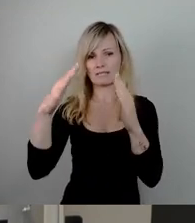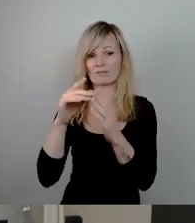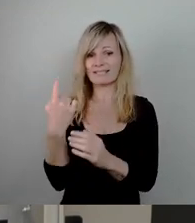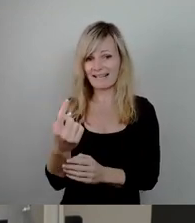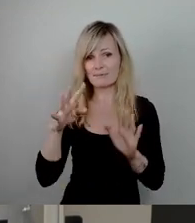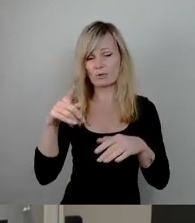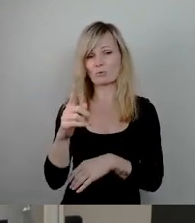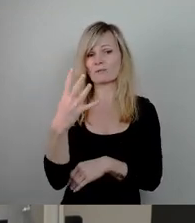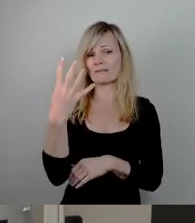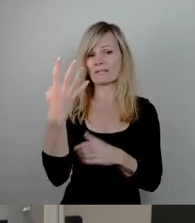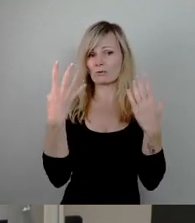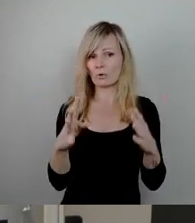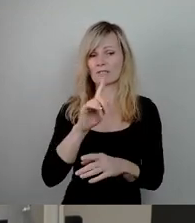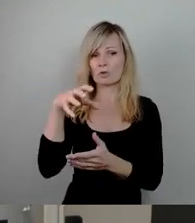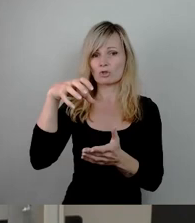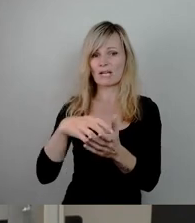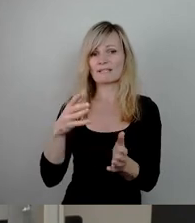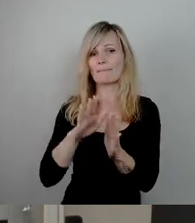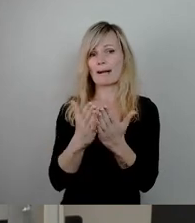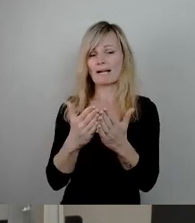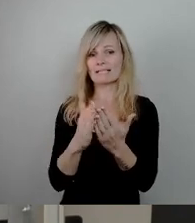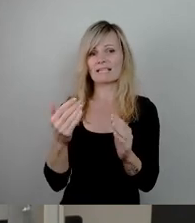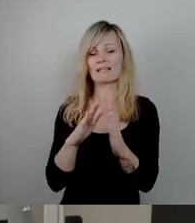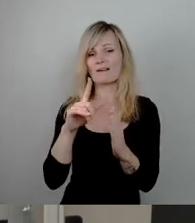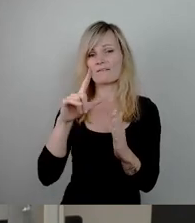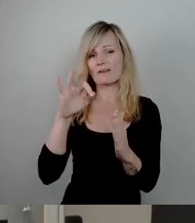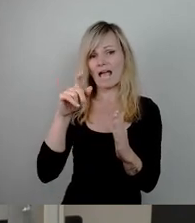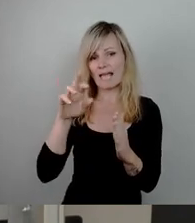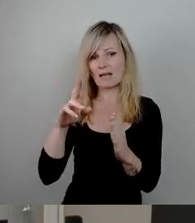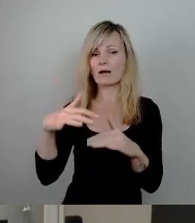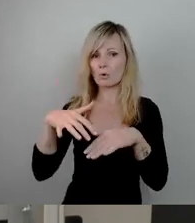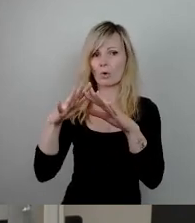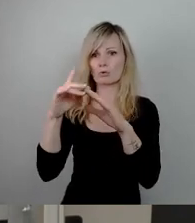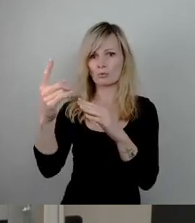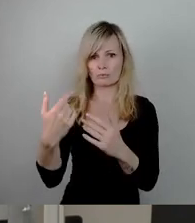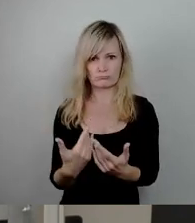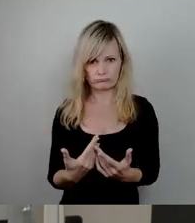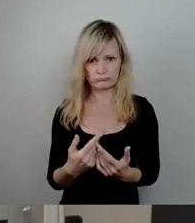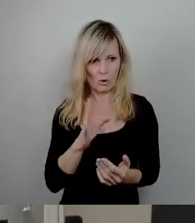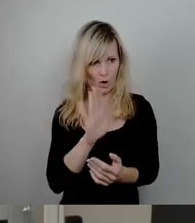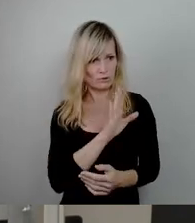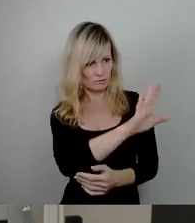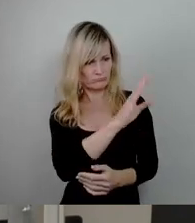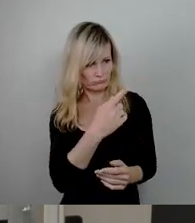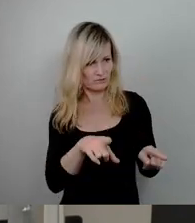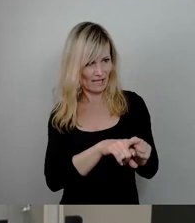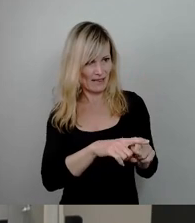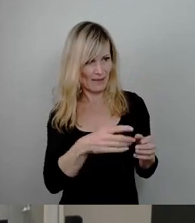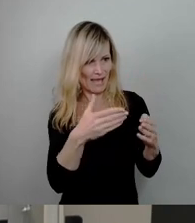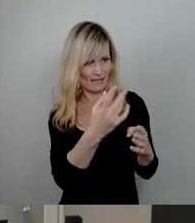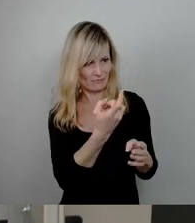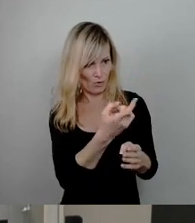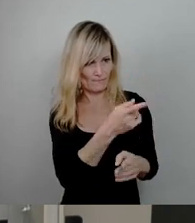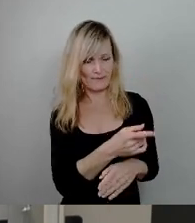das Stadtmagazin Flyer in Berlin damals gründete. Also, kommt sogar aus Ihrer Richtung. An dieser Stelle möchte ich nochmal